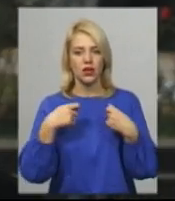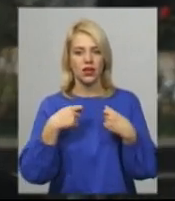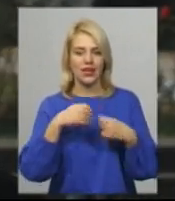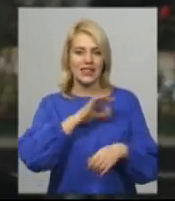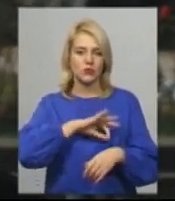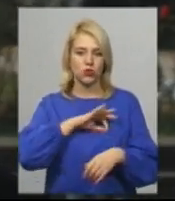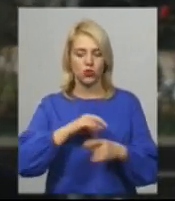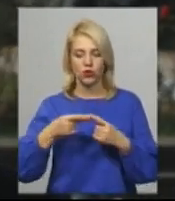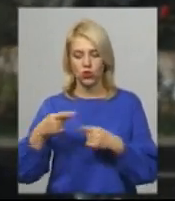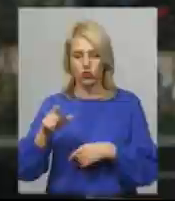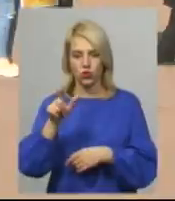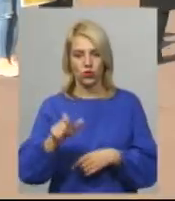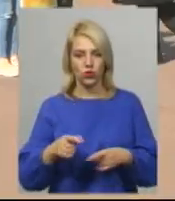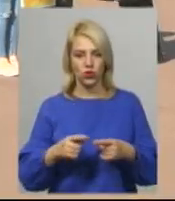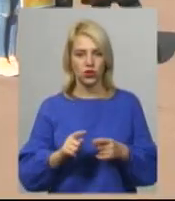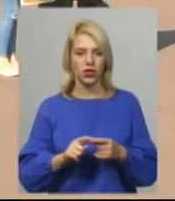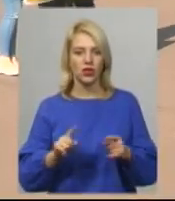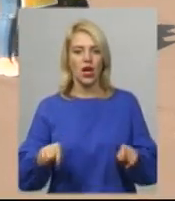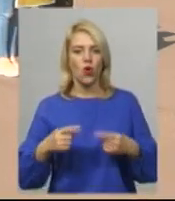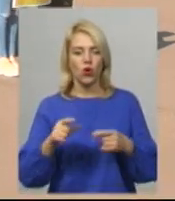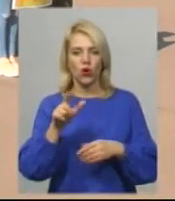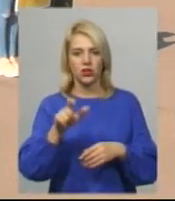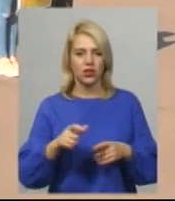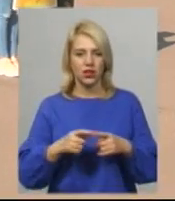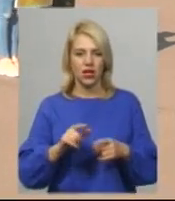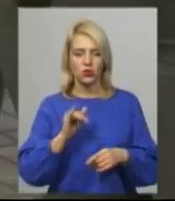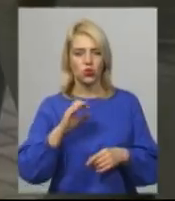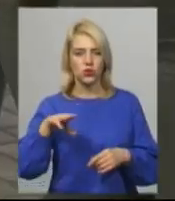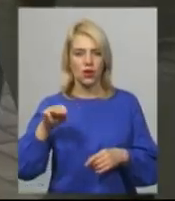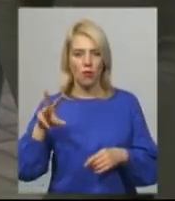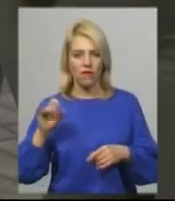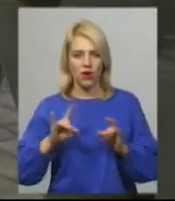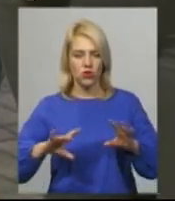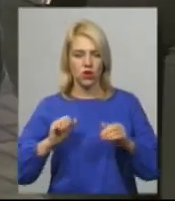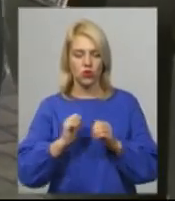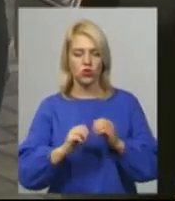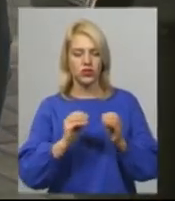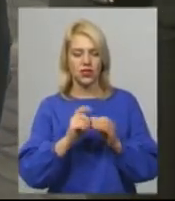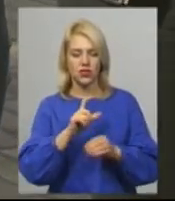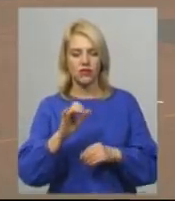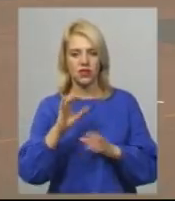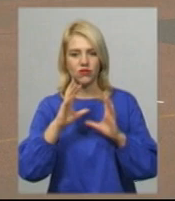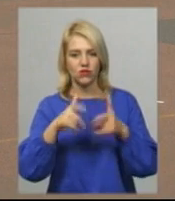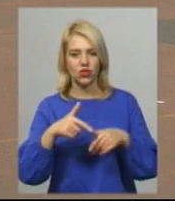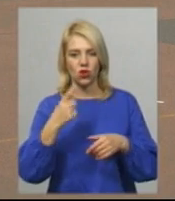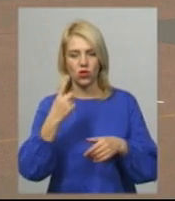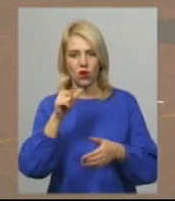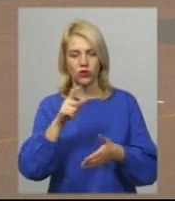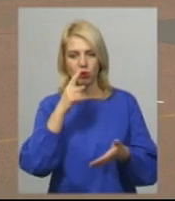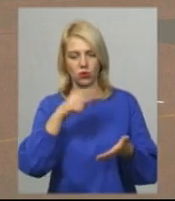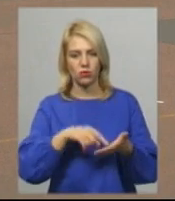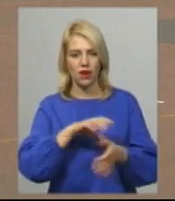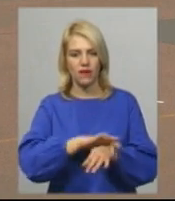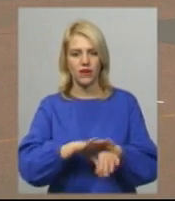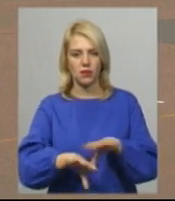Координаторка акції «Мовчизна хода за свободу» Хмельницькому Оксана Устимова каже, кожні 20 хвилин в світі одна людина потрапляє в рабство. Наводить